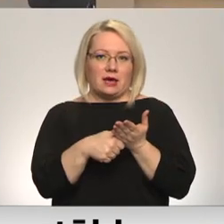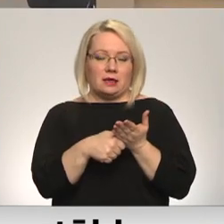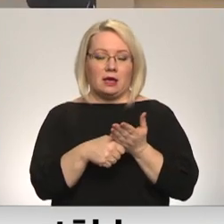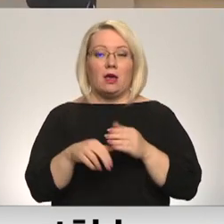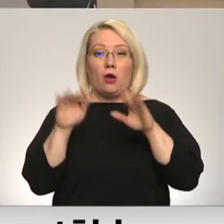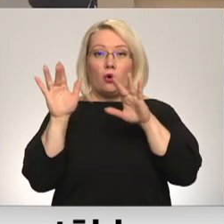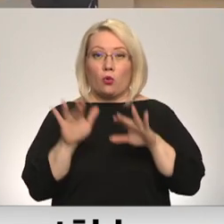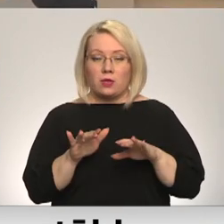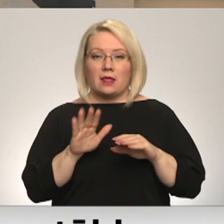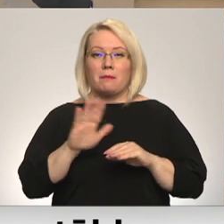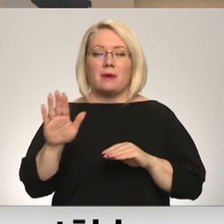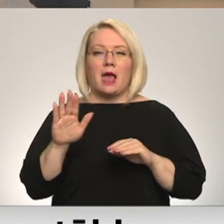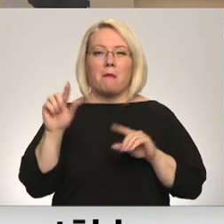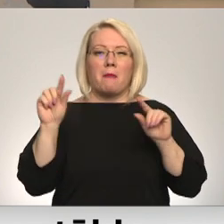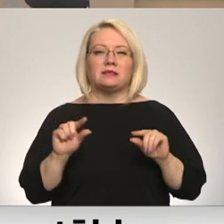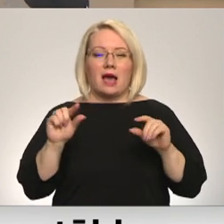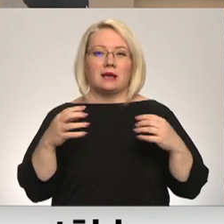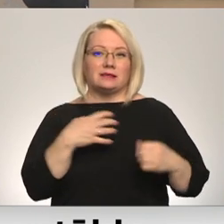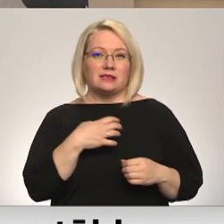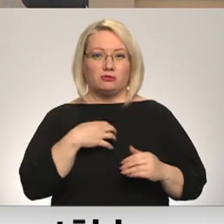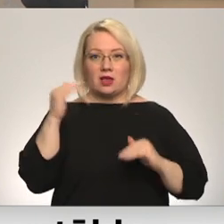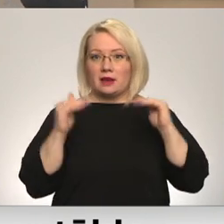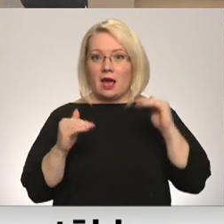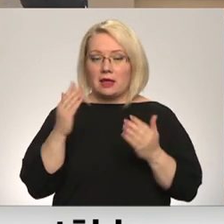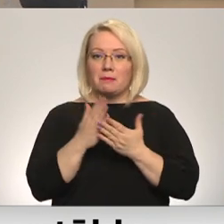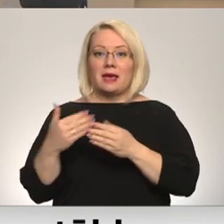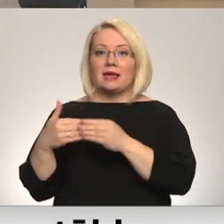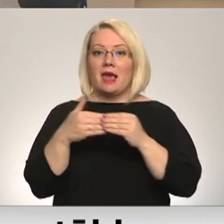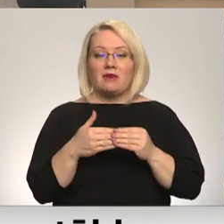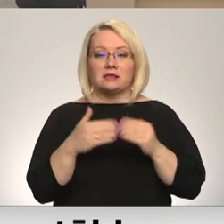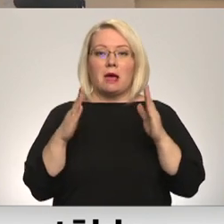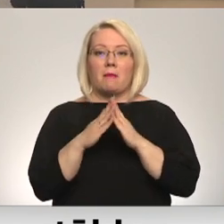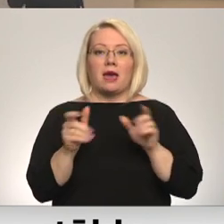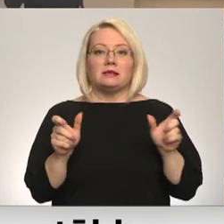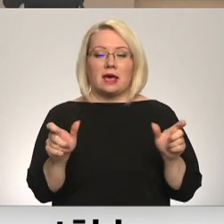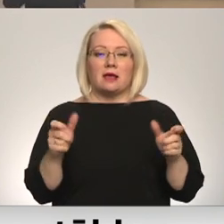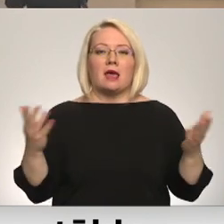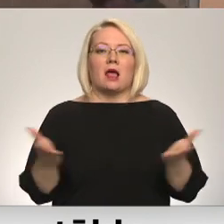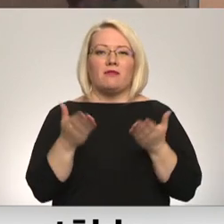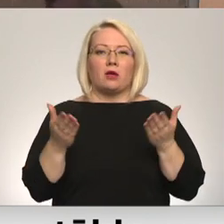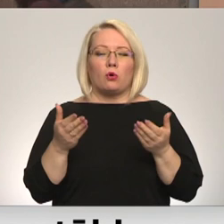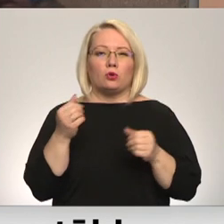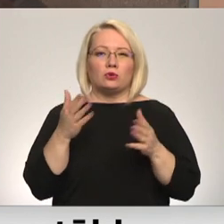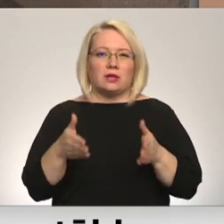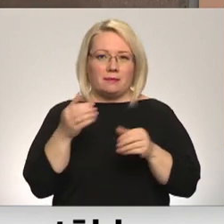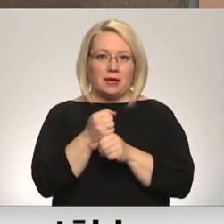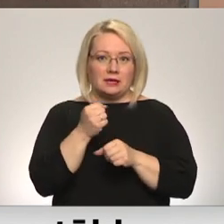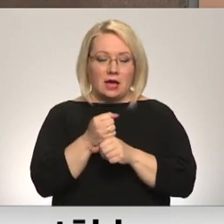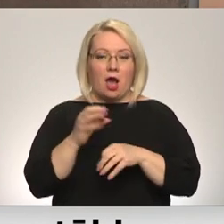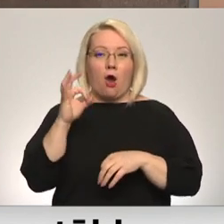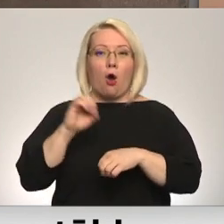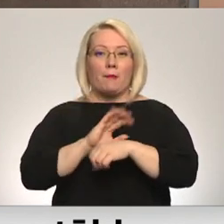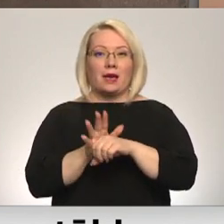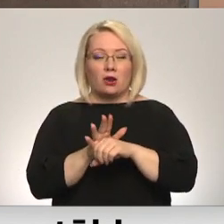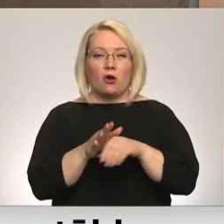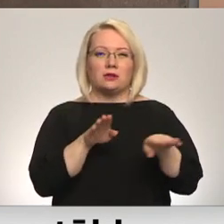Rudenī pie mazākas saslimstības radītājiem tikai ieviesta mājas sēde, lai atslogotu slimnīcas. Omikronu atšķirībā